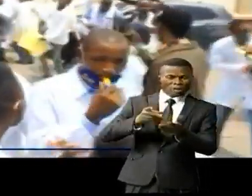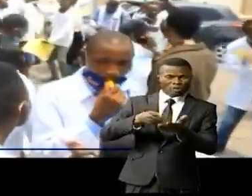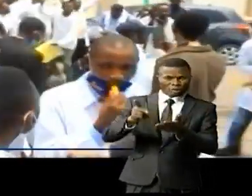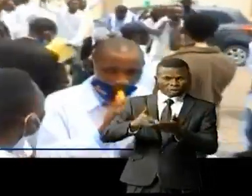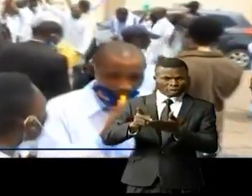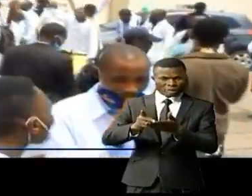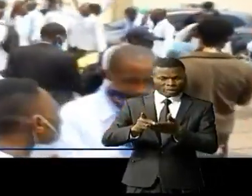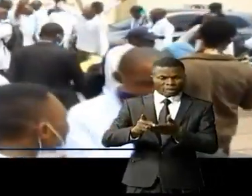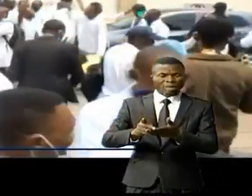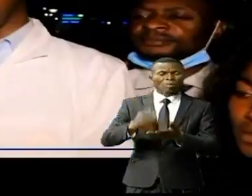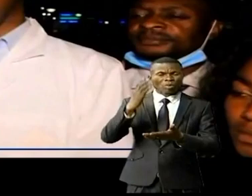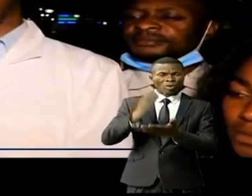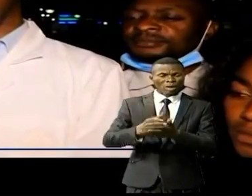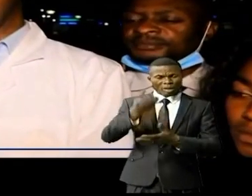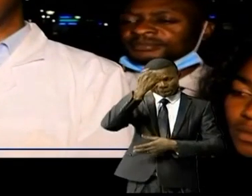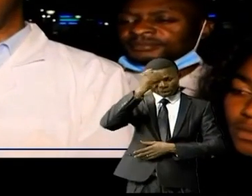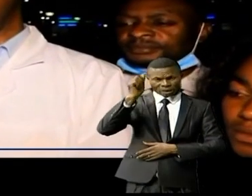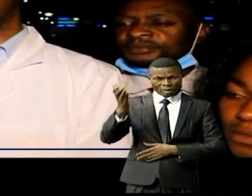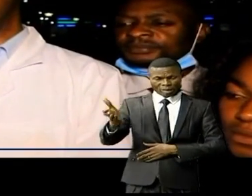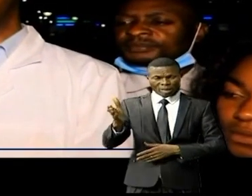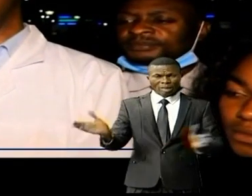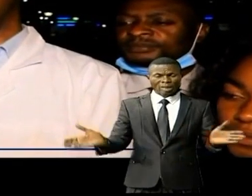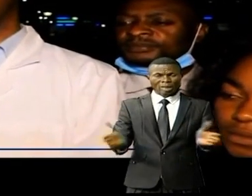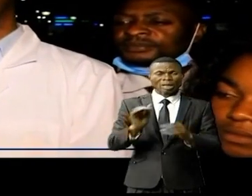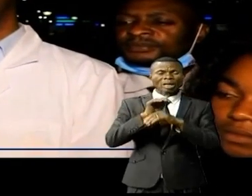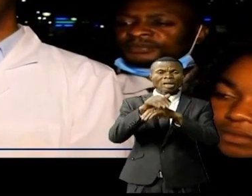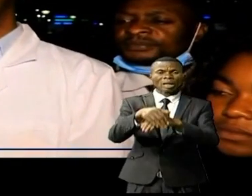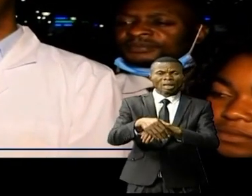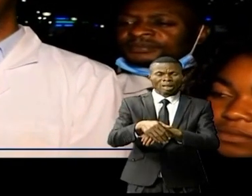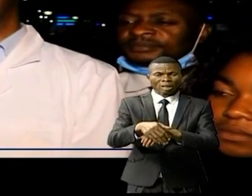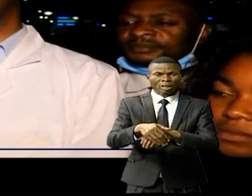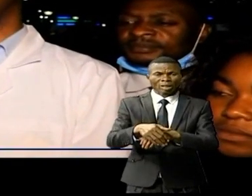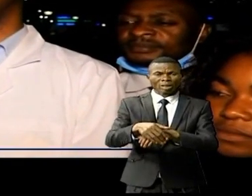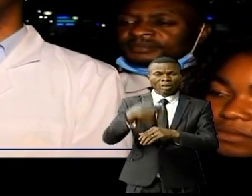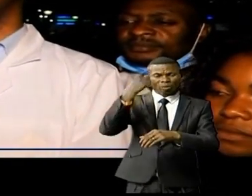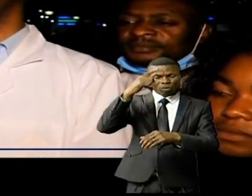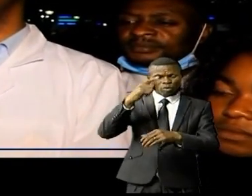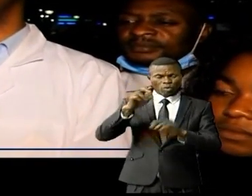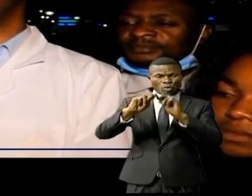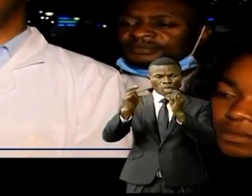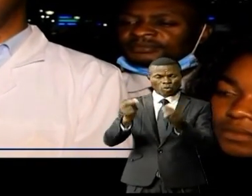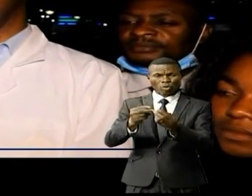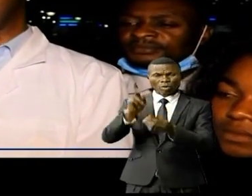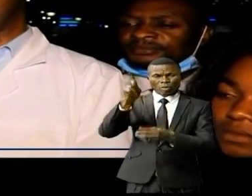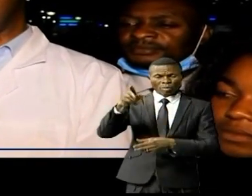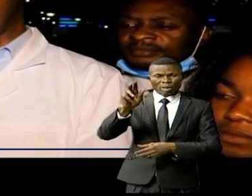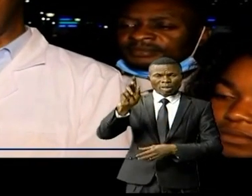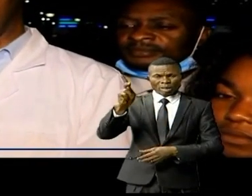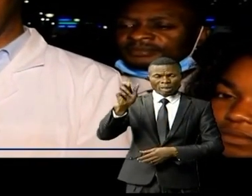2022. L'engagement probable pour le T4 2021.